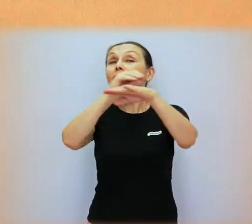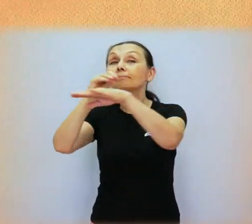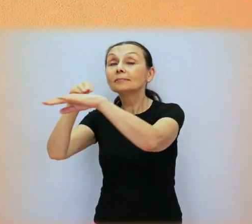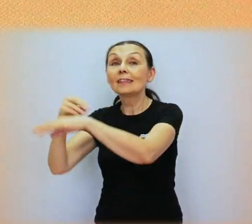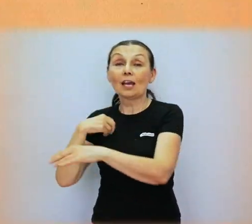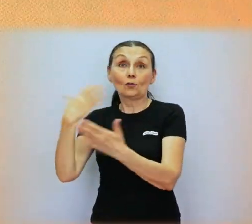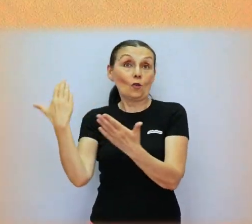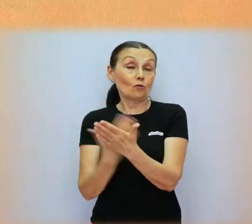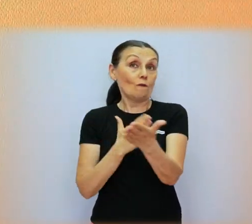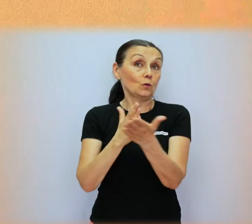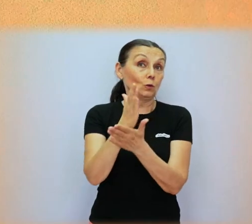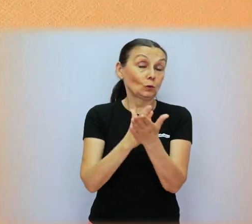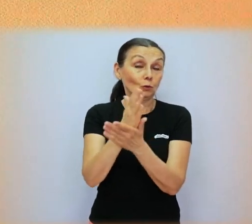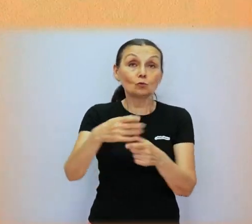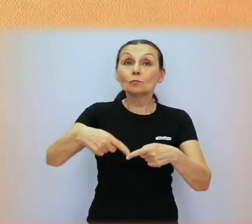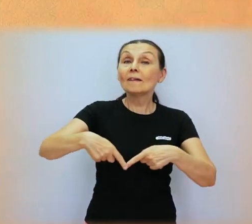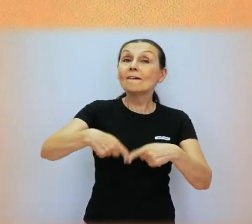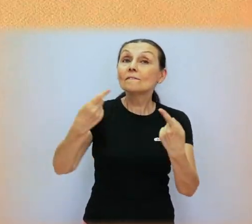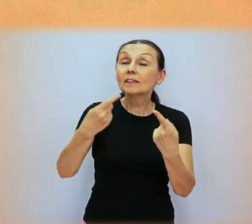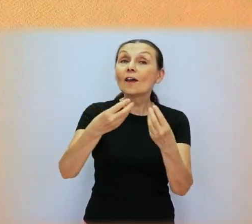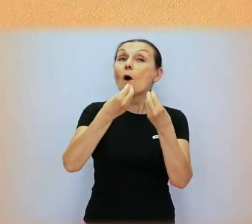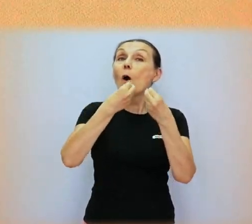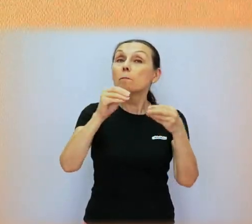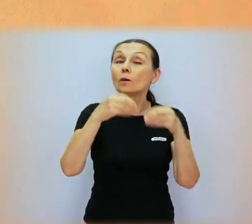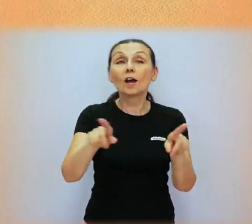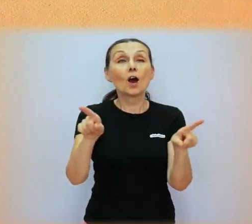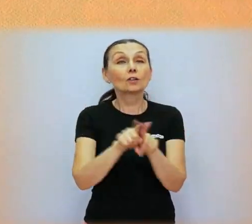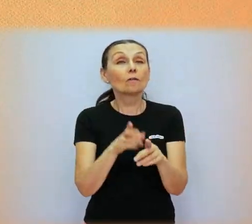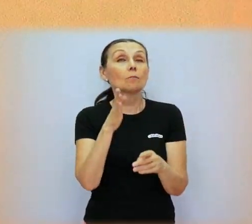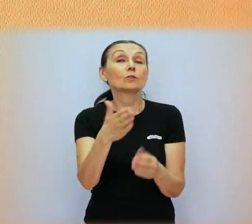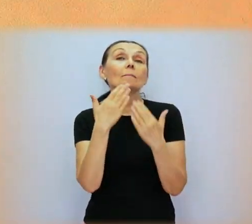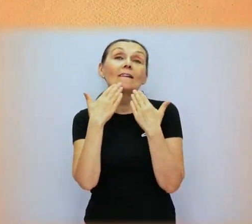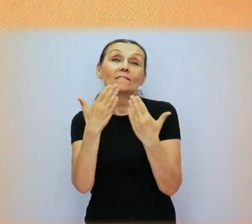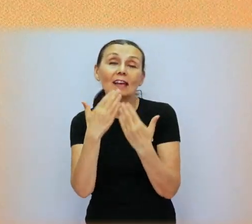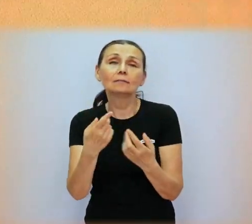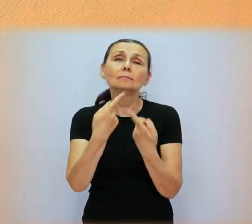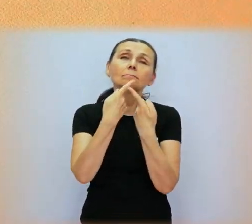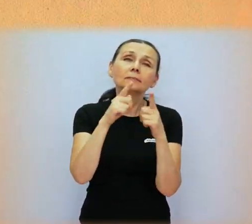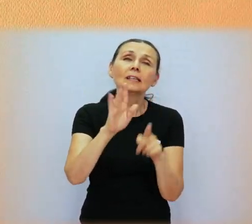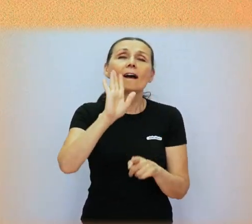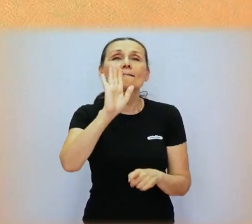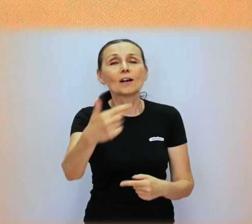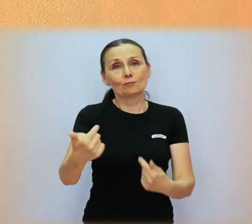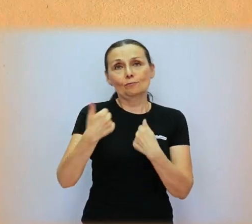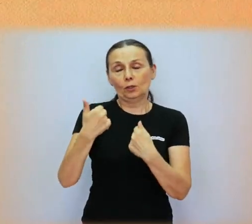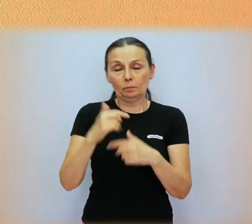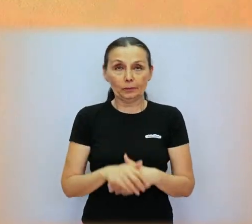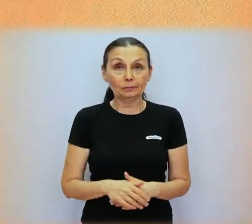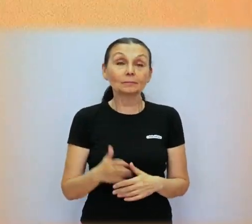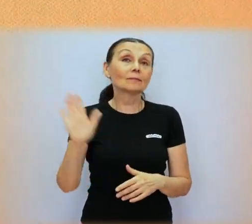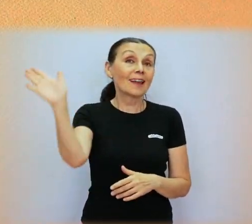našu novú službu videoporadeníka. Rovnako budeme vďastní za akúkoľvek vašu podporu. Ahojte a